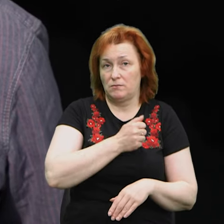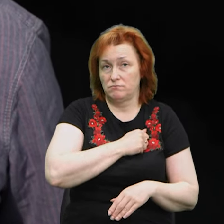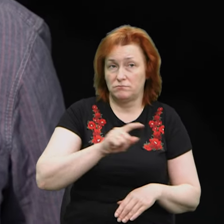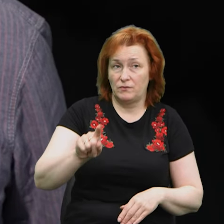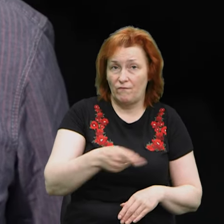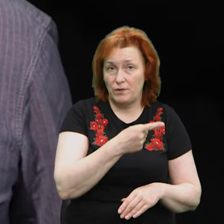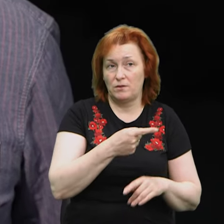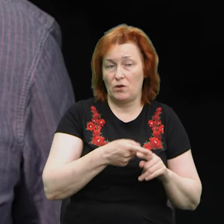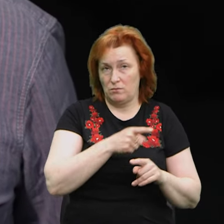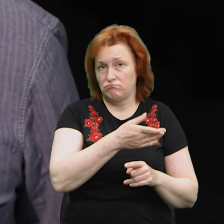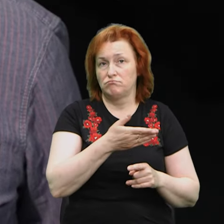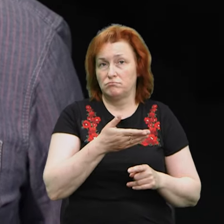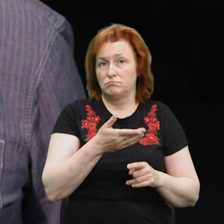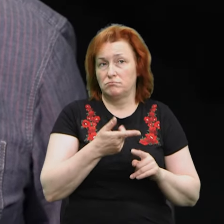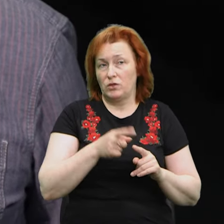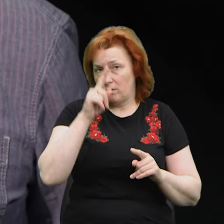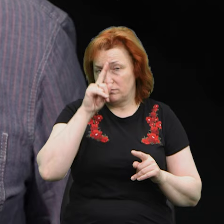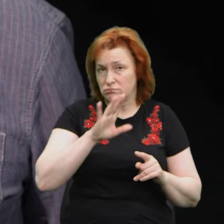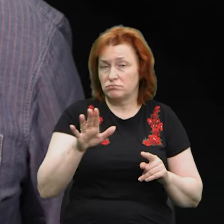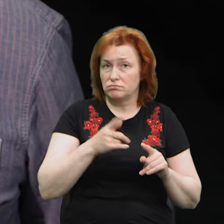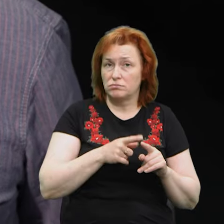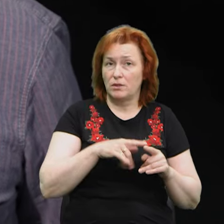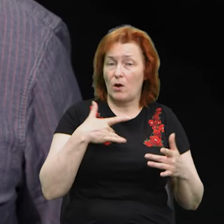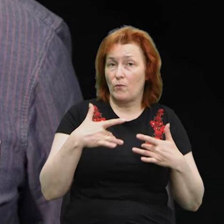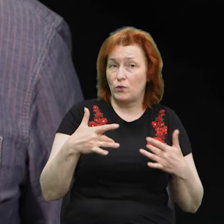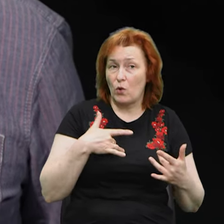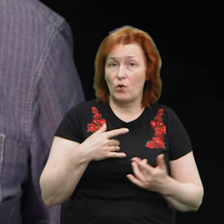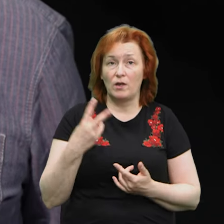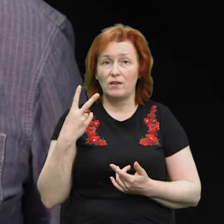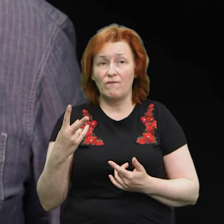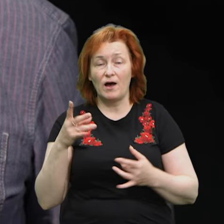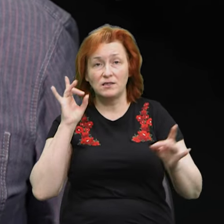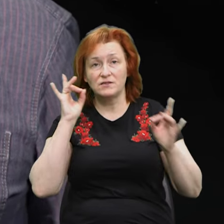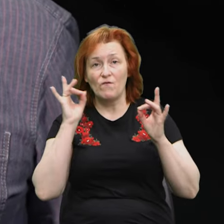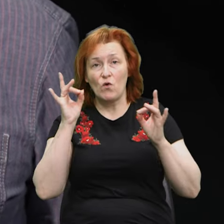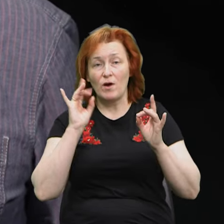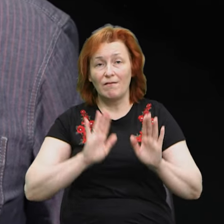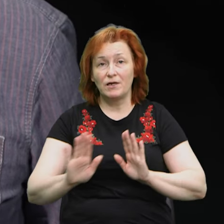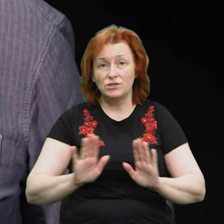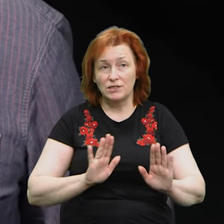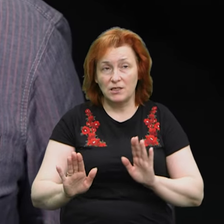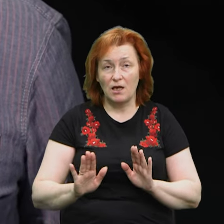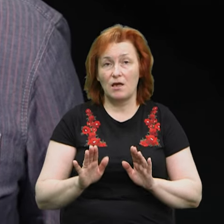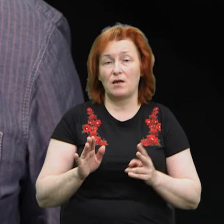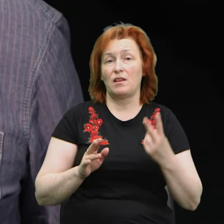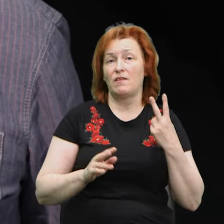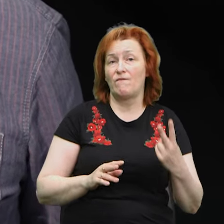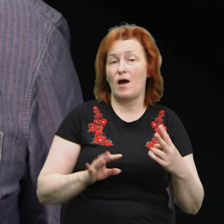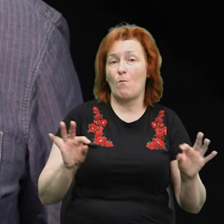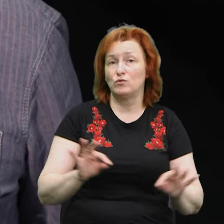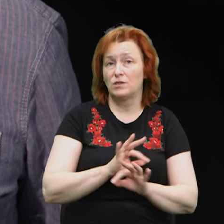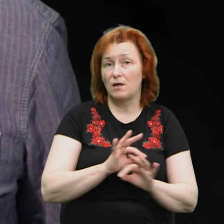на яких тримався репертуар театром, два звукорежисери, два музиканти,